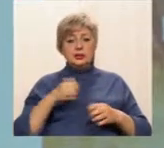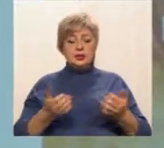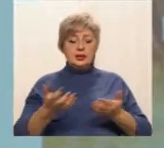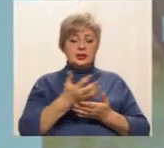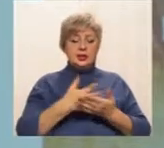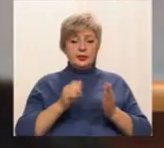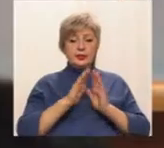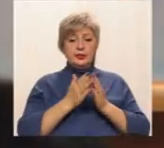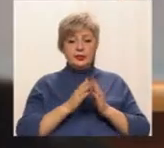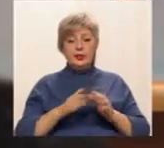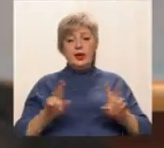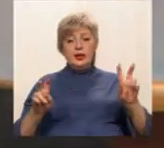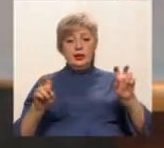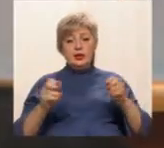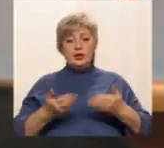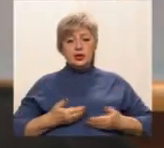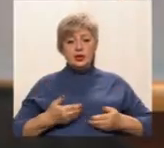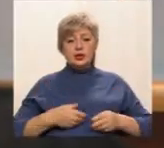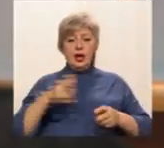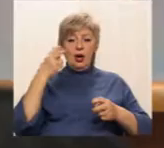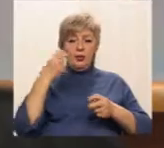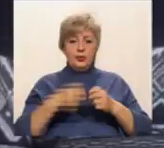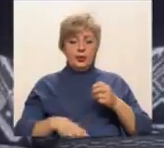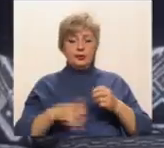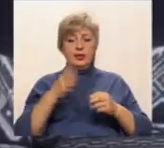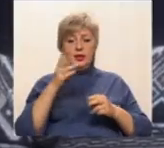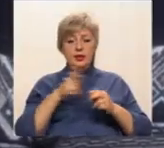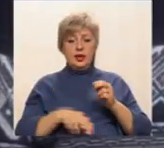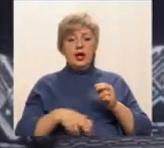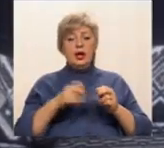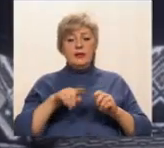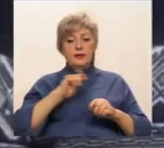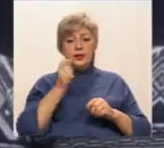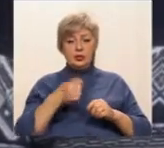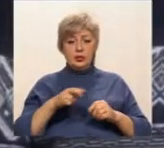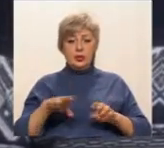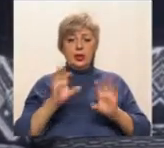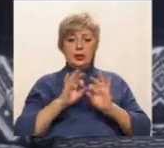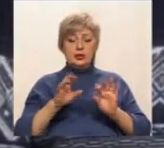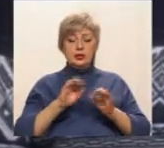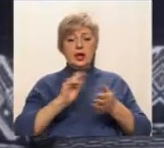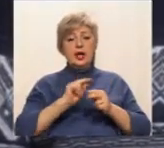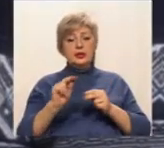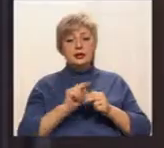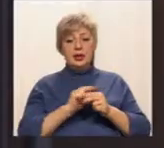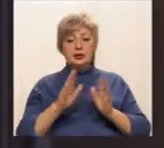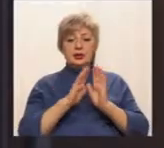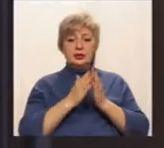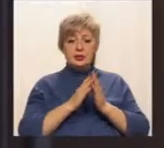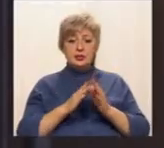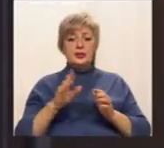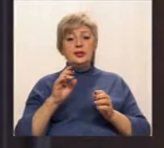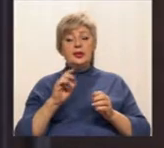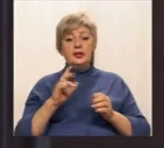книжці «Життя обірвані війною». Книга пам'яті створена та видана за волонтерські кошти, розповідає редакторка збірки Любов Олексієвська.